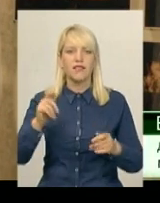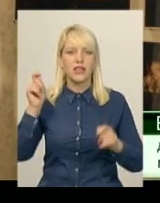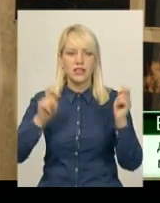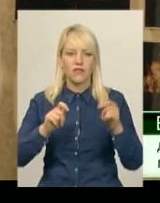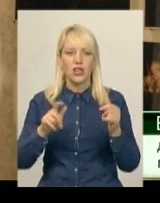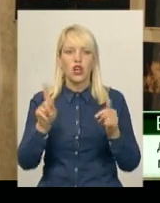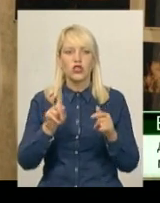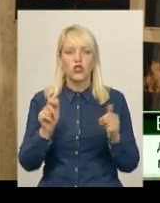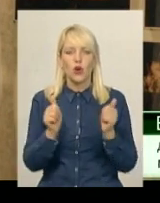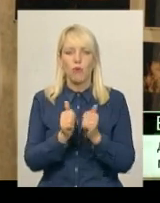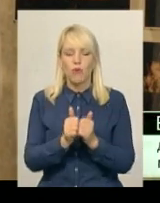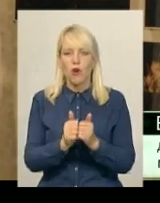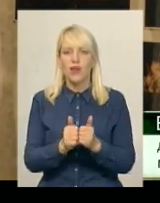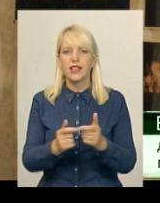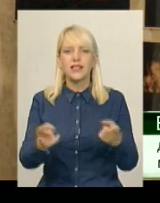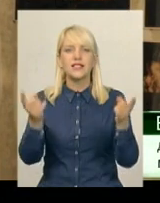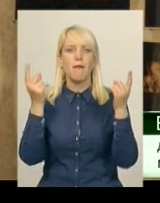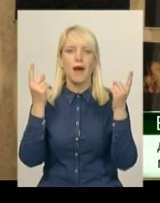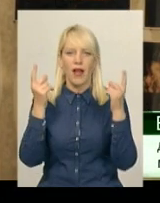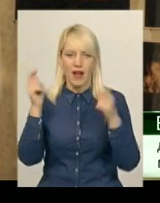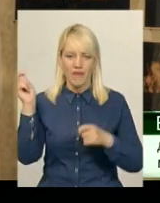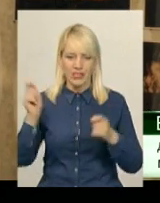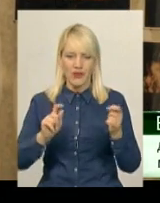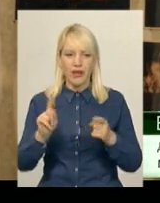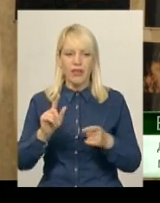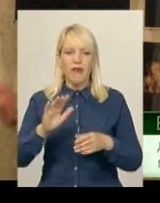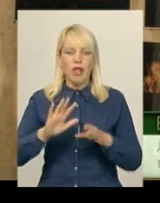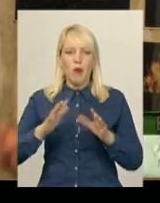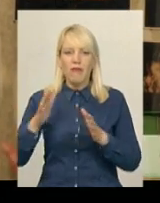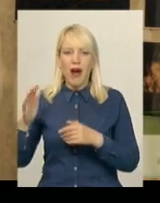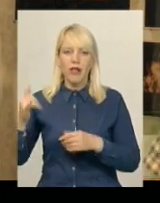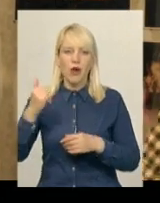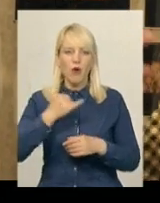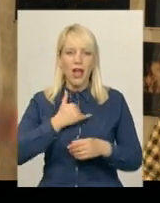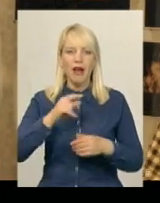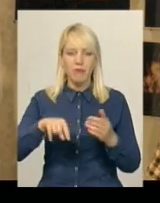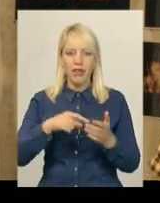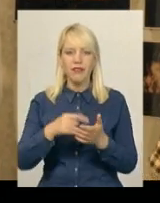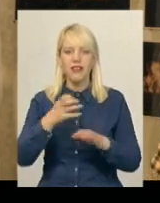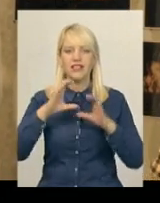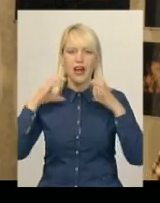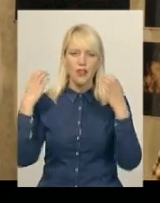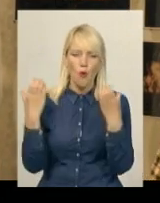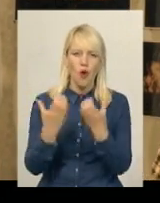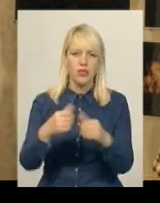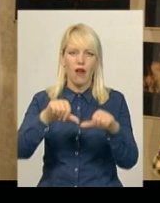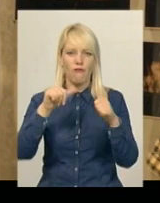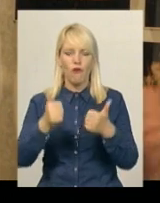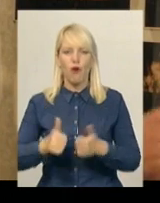-фестивалями, які відбуваються в нашому місті, такі, знаєте, стадіонна форма, вулична форма,